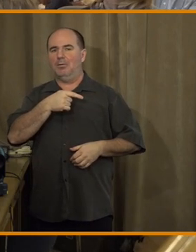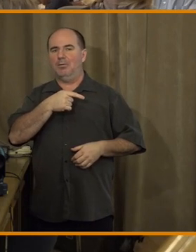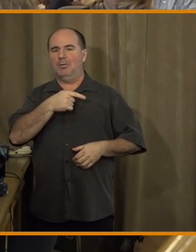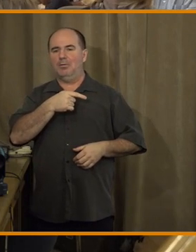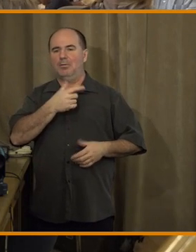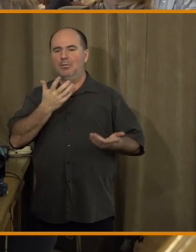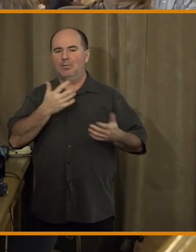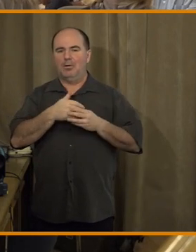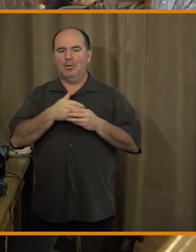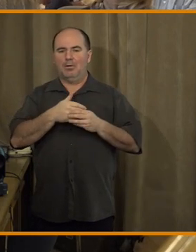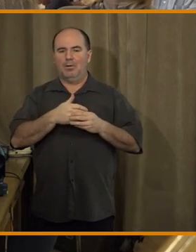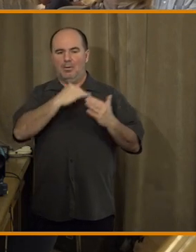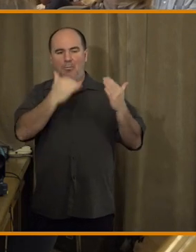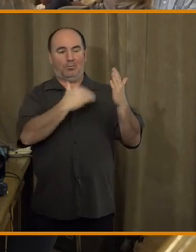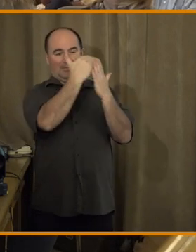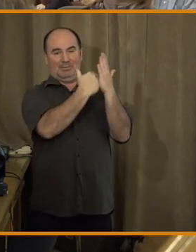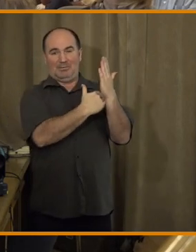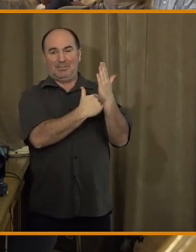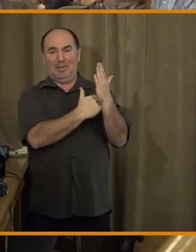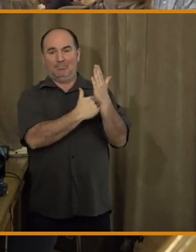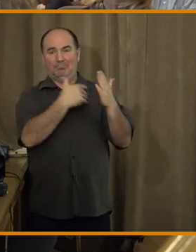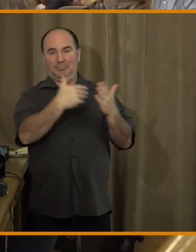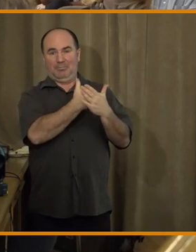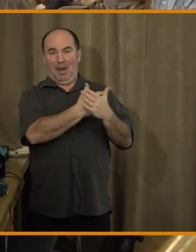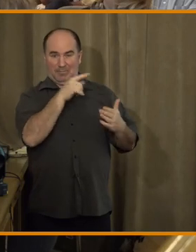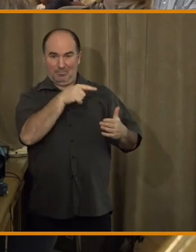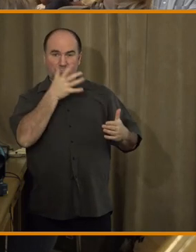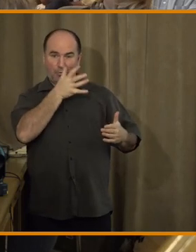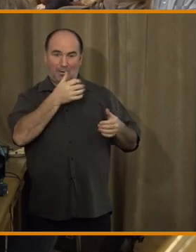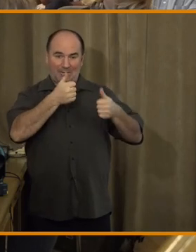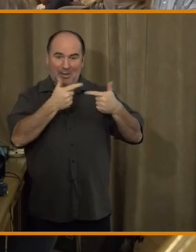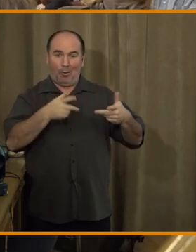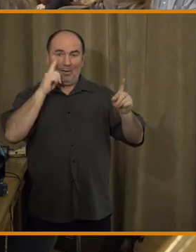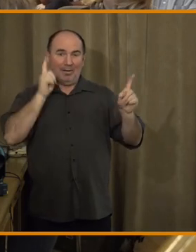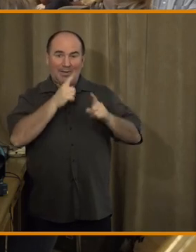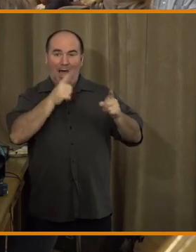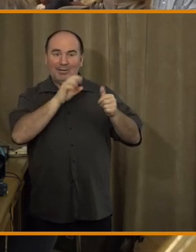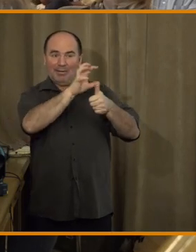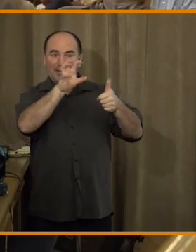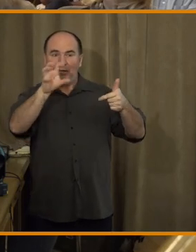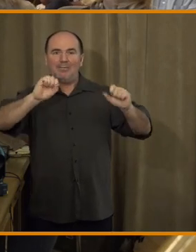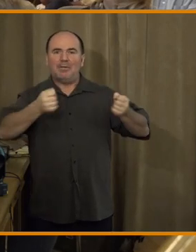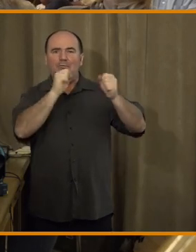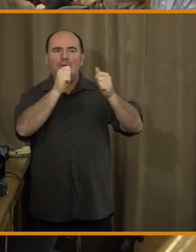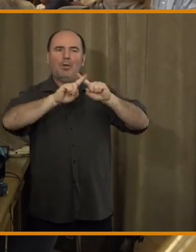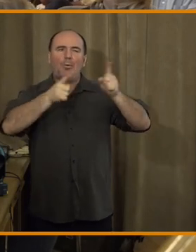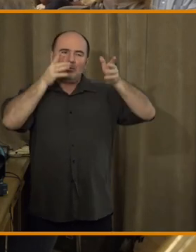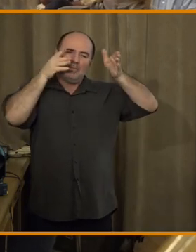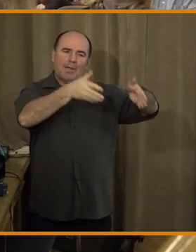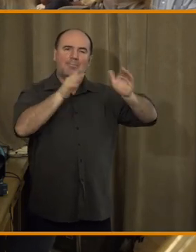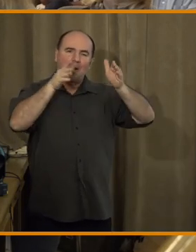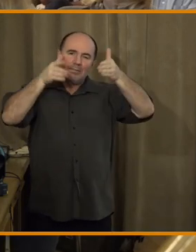vyloženě rádio nebo třeba jako několik rádí, který budou mít jiný profily, různý zaměření a tak?